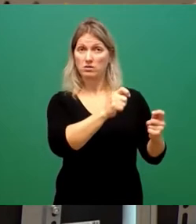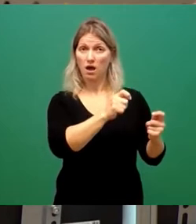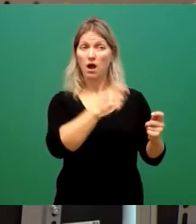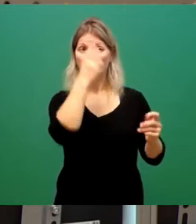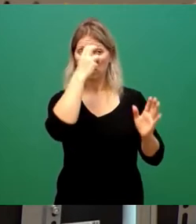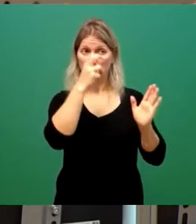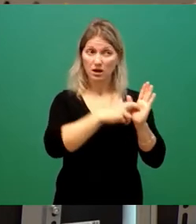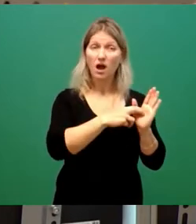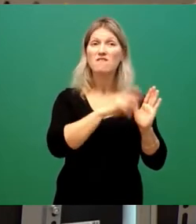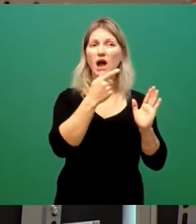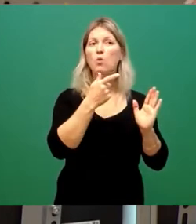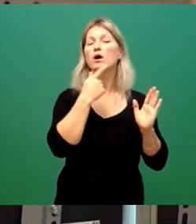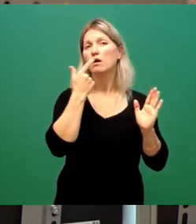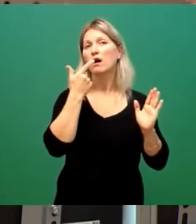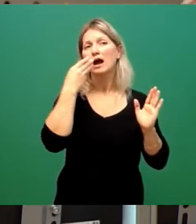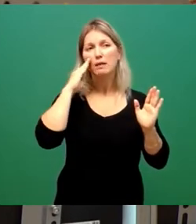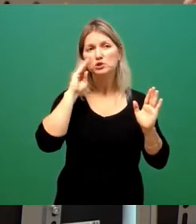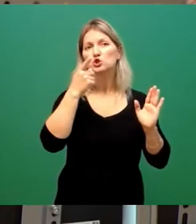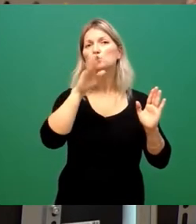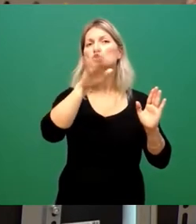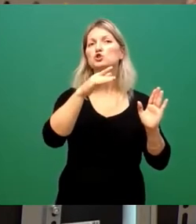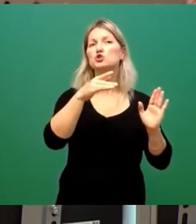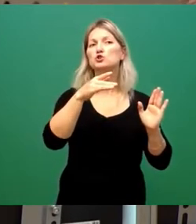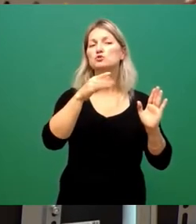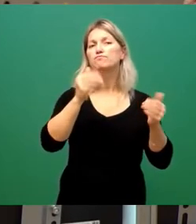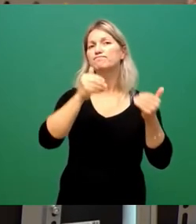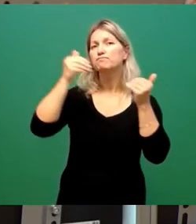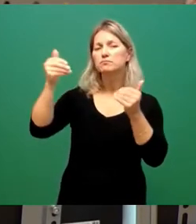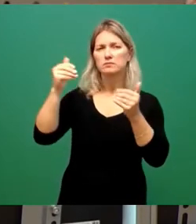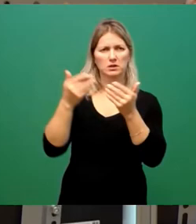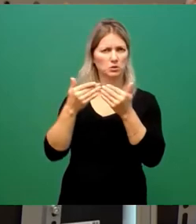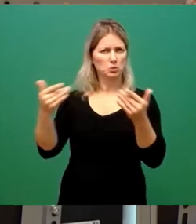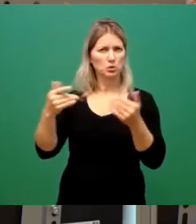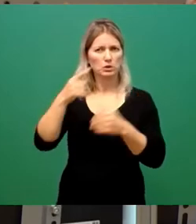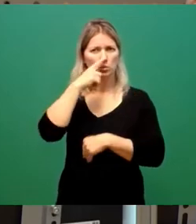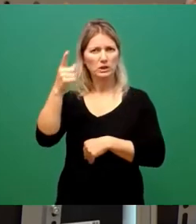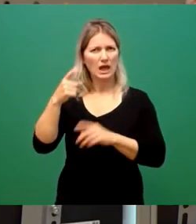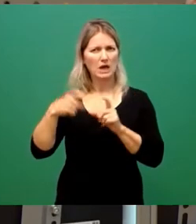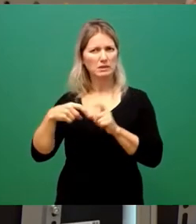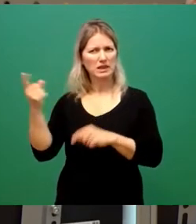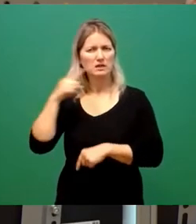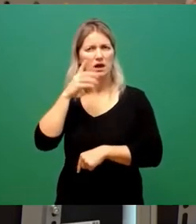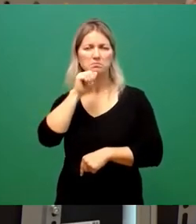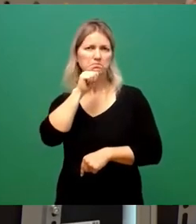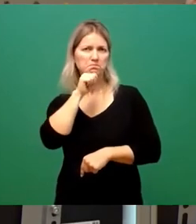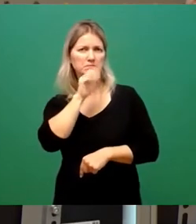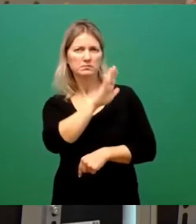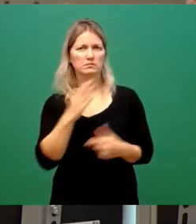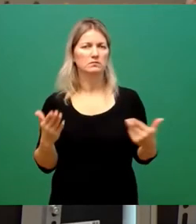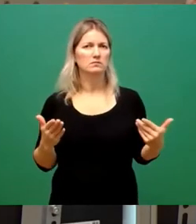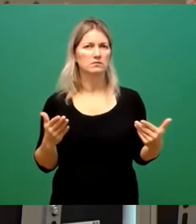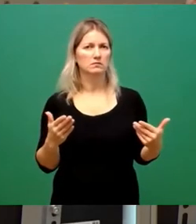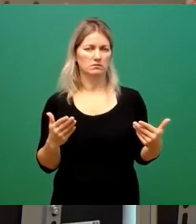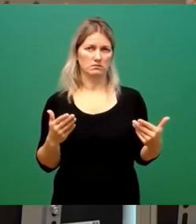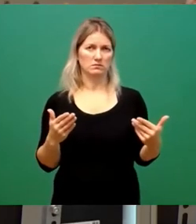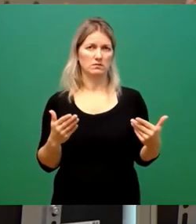vertagen, also, dass dort sowohl die Grünen als auch die SPD dem nicht zugestimmt haben. Weil, ich sage es jetzt mal, vielleicht für die